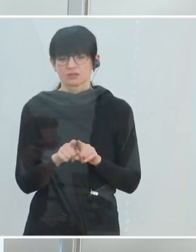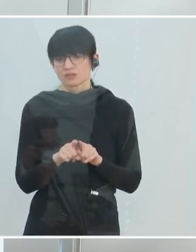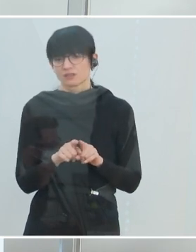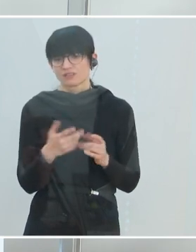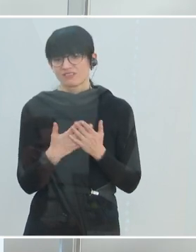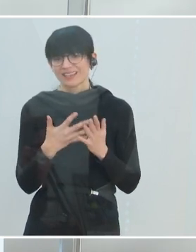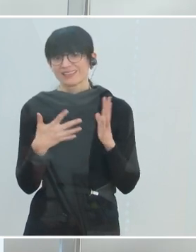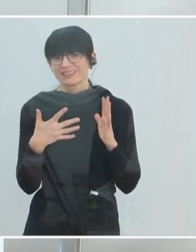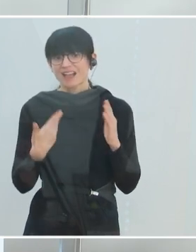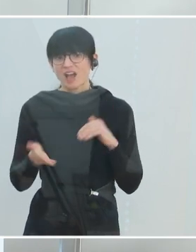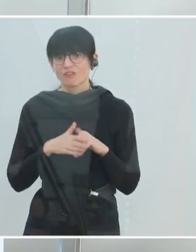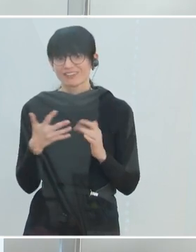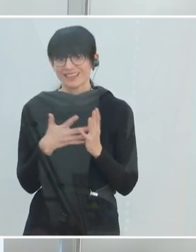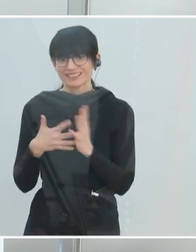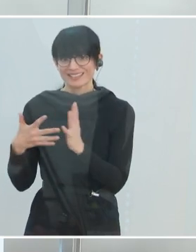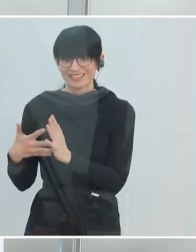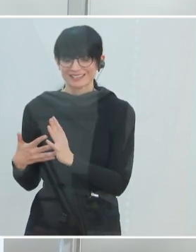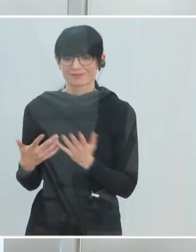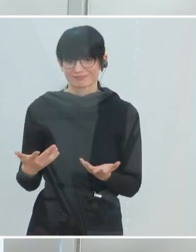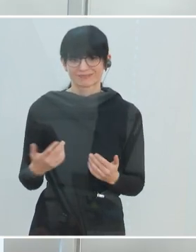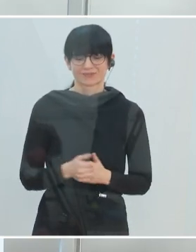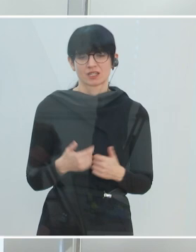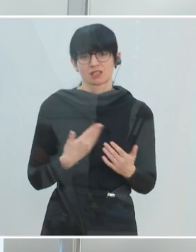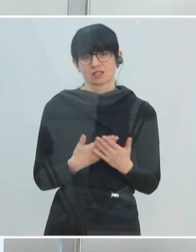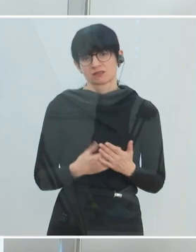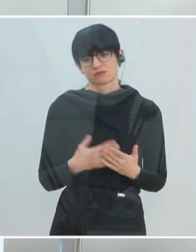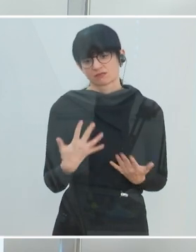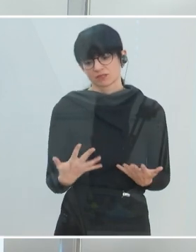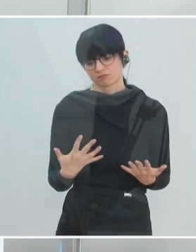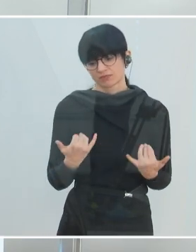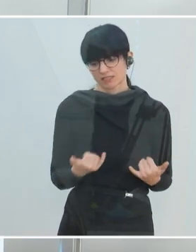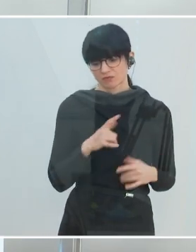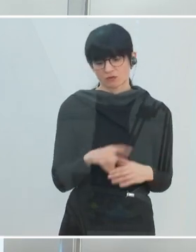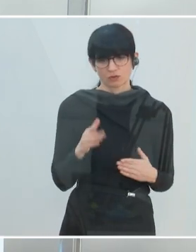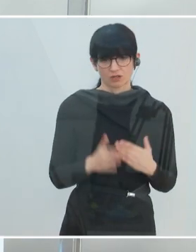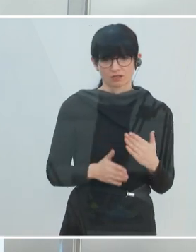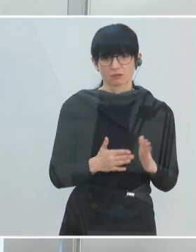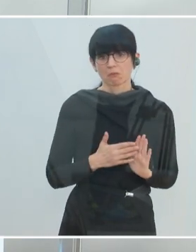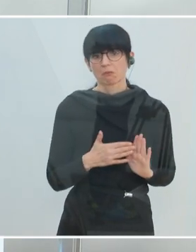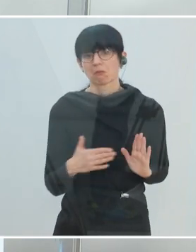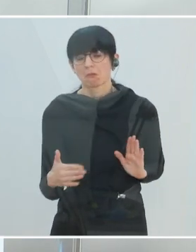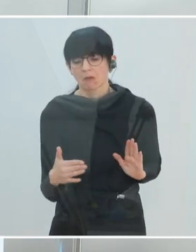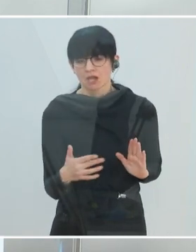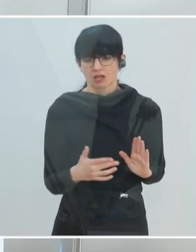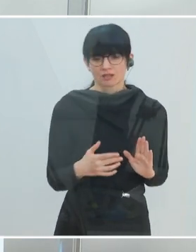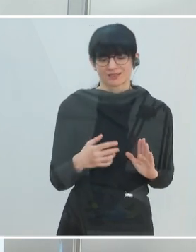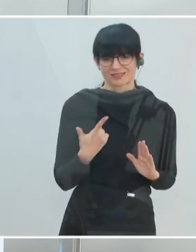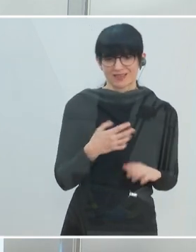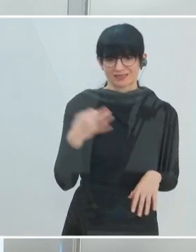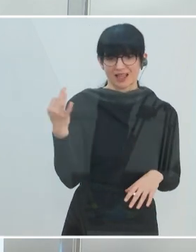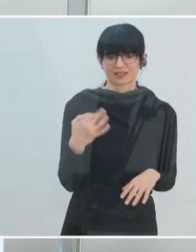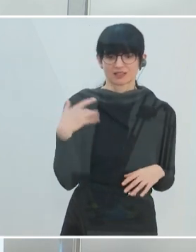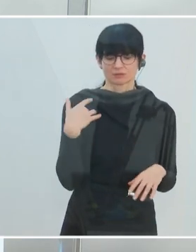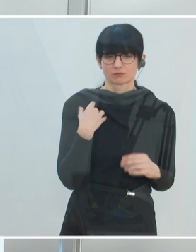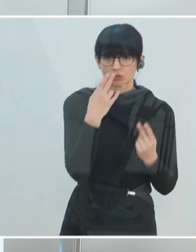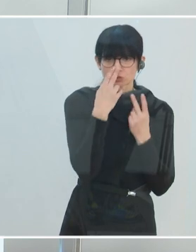Zahl der Testungen sein. Und in diesen nächsten zwei Tagen am Wochenende wird genau dieser Bereich, wie